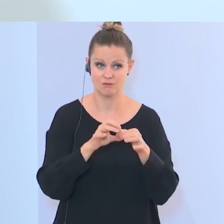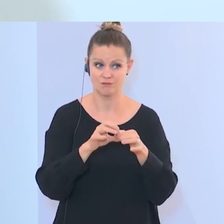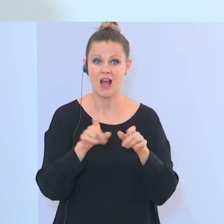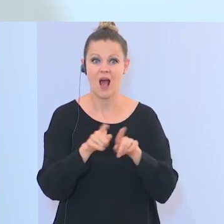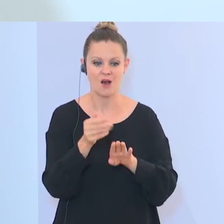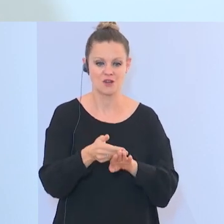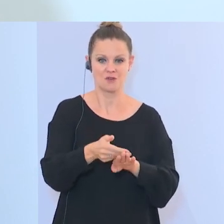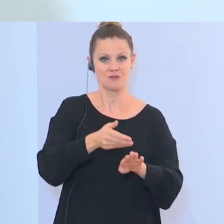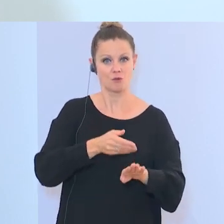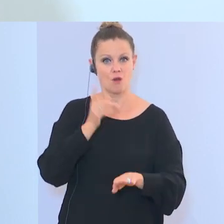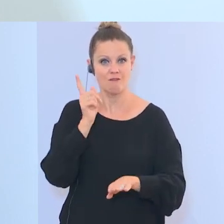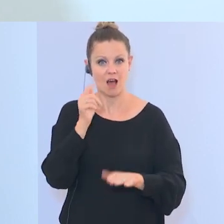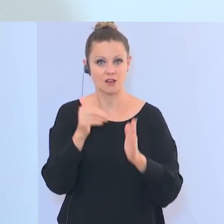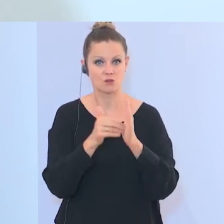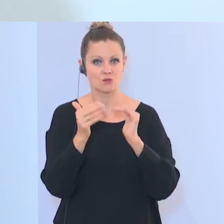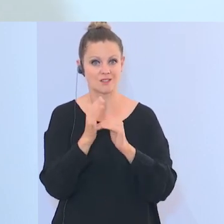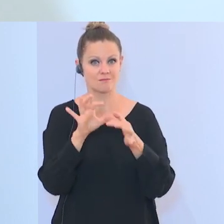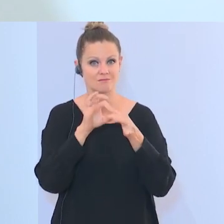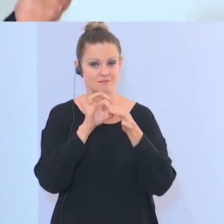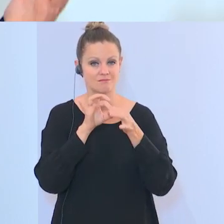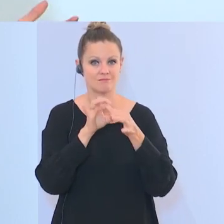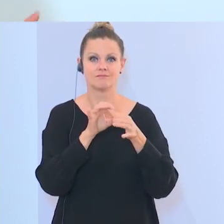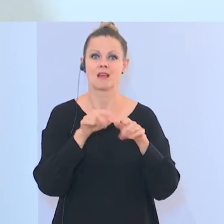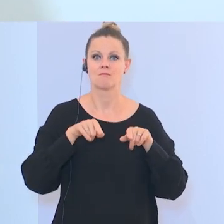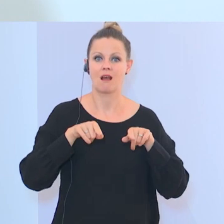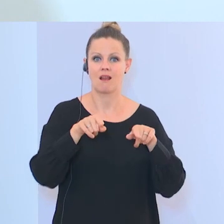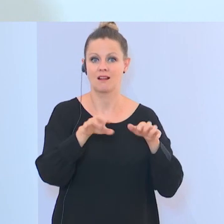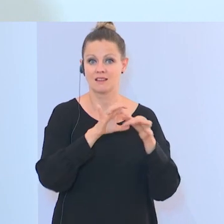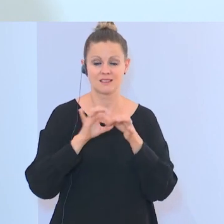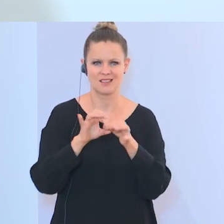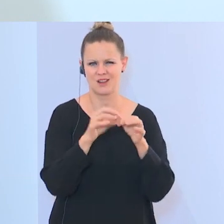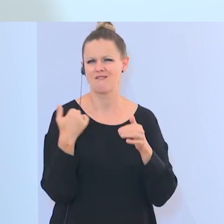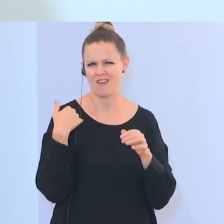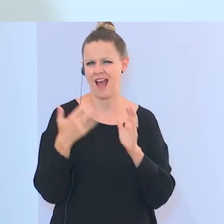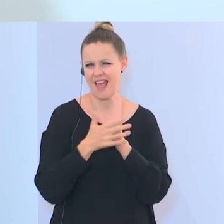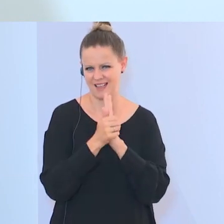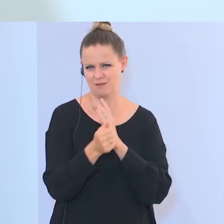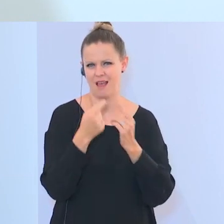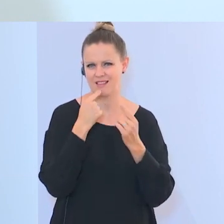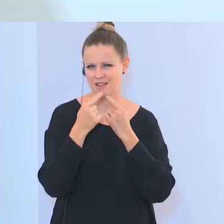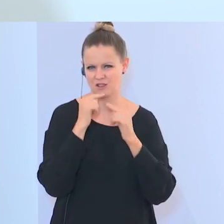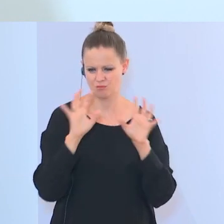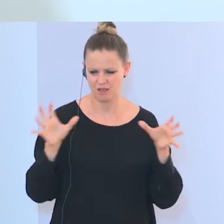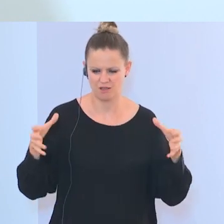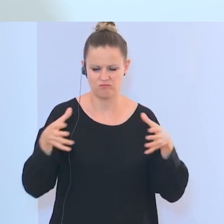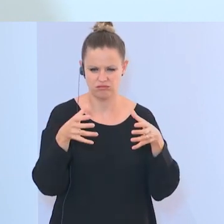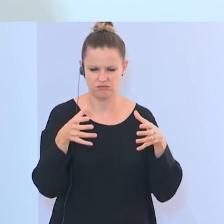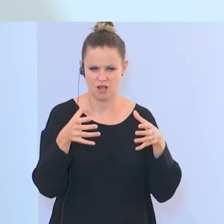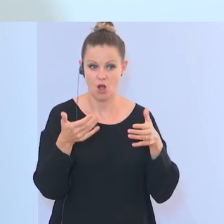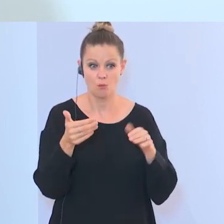Parallelgesellschaften. Das war auch ein Output aus unseren Expertengesprächen, dass wir früh hinsehen, wo entstehen